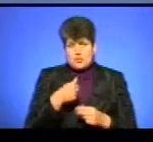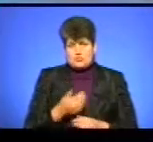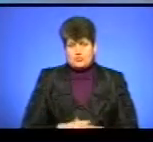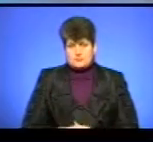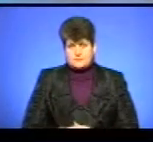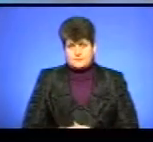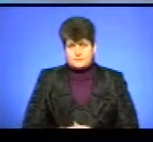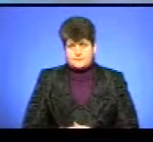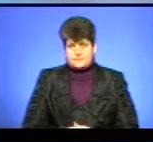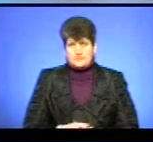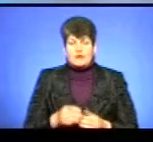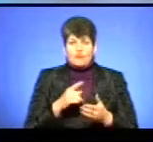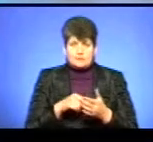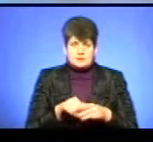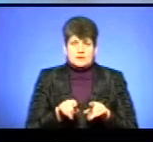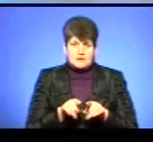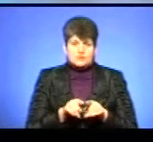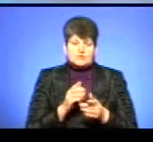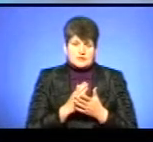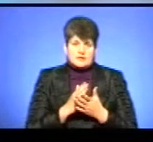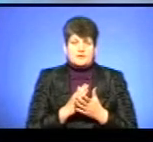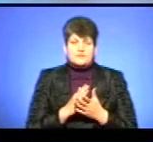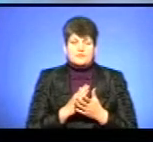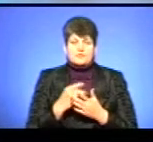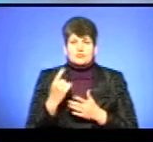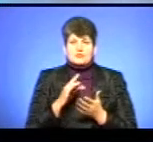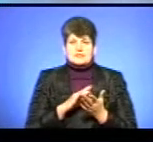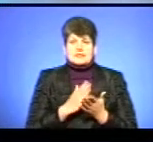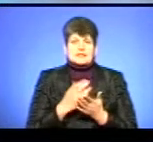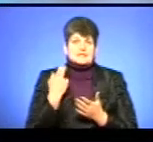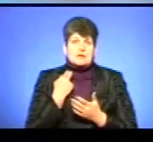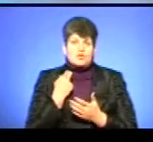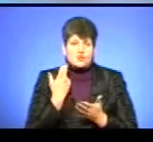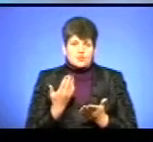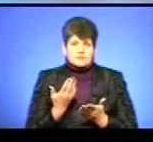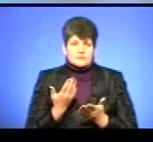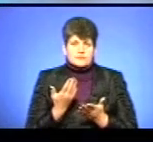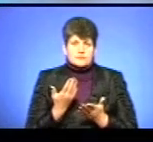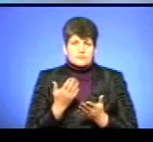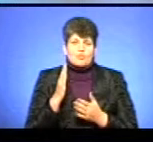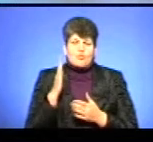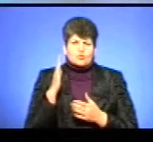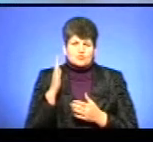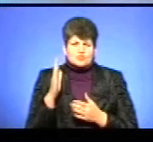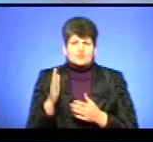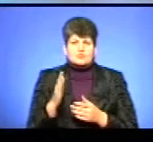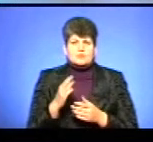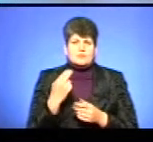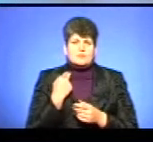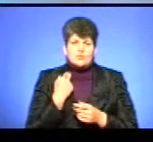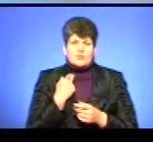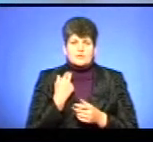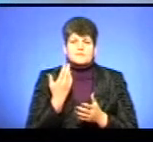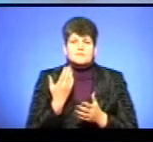В місті Тернополі, в обласному центрі, також є заборгованість. Прогнозують наразі заборгованість,